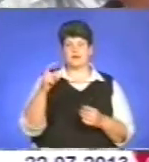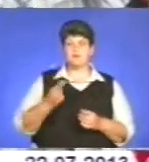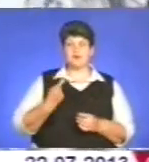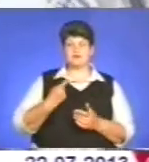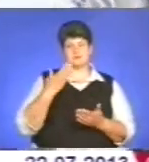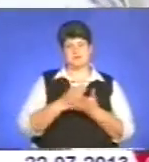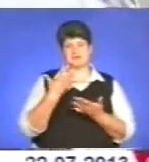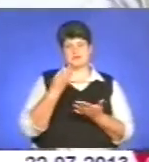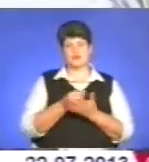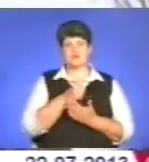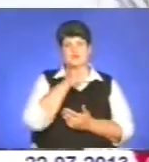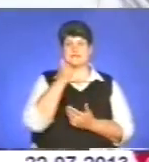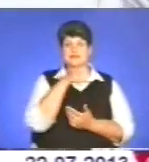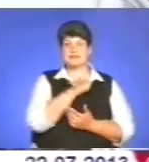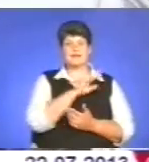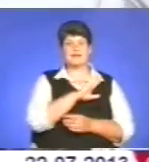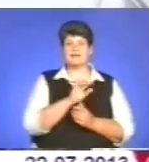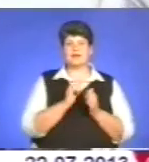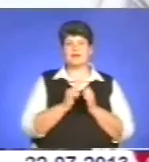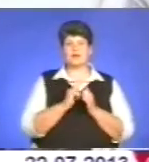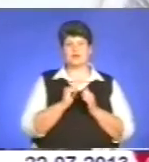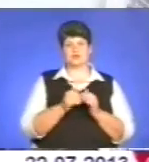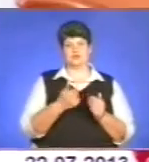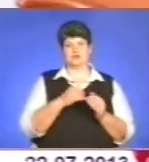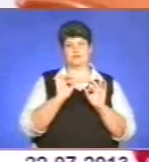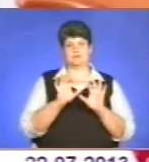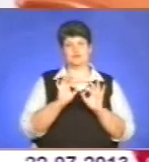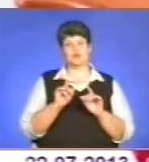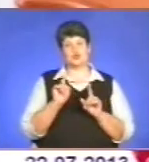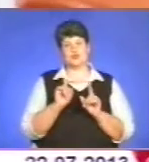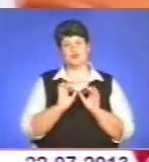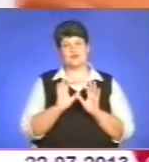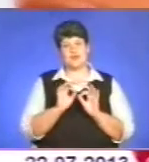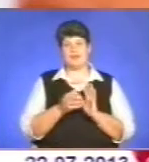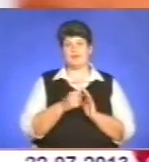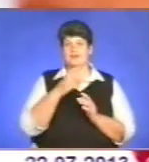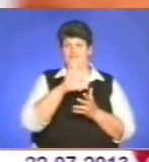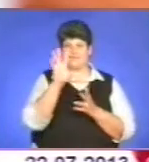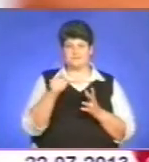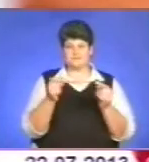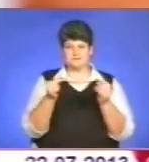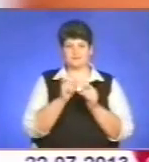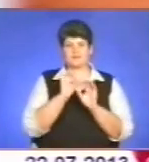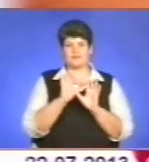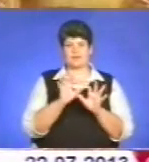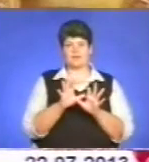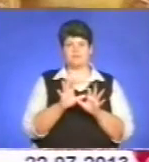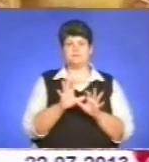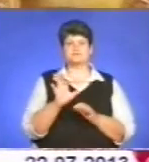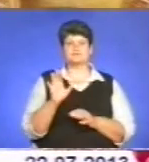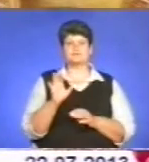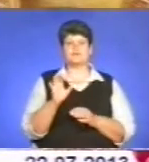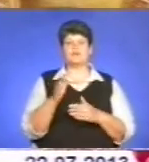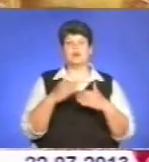свої секрети виготовлення, але не кожен охоче ділиться ними. Щось розкаже, але не докаже. В Олександра Гаврилюка таємниця у